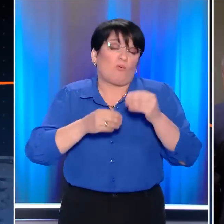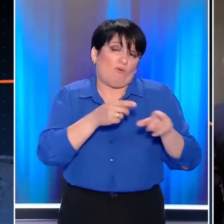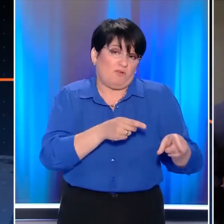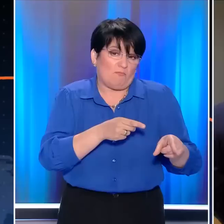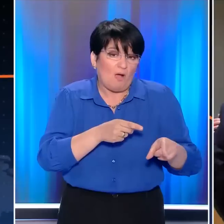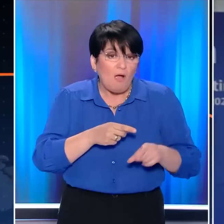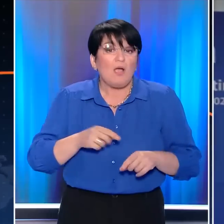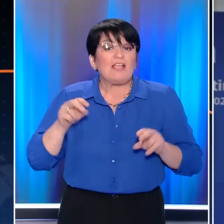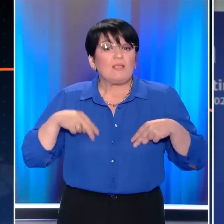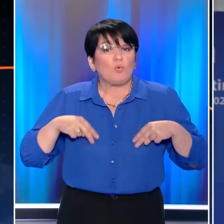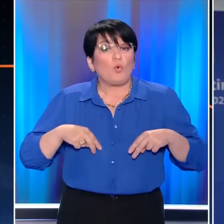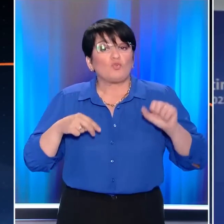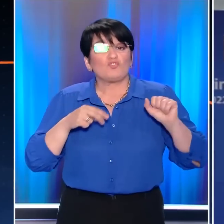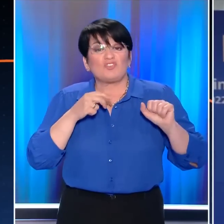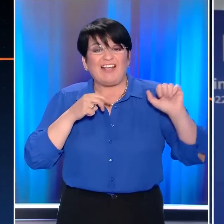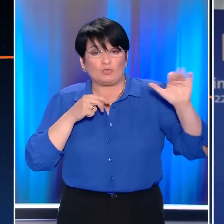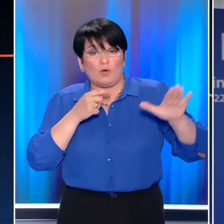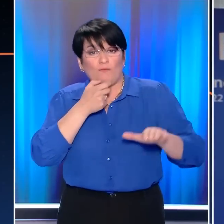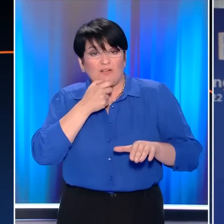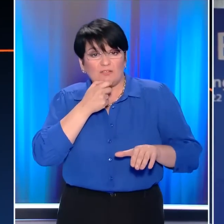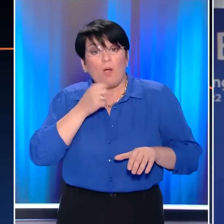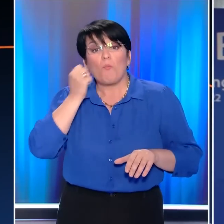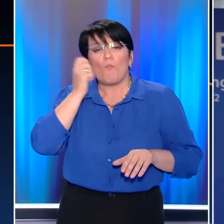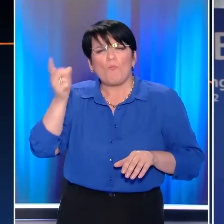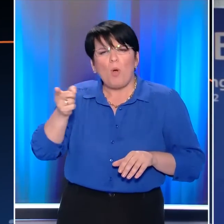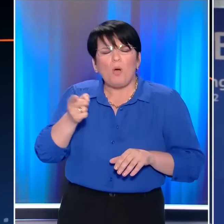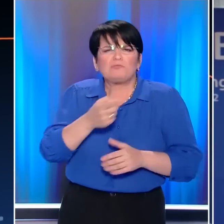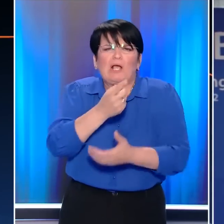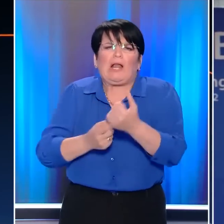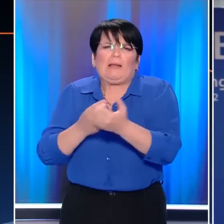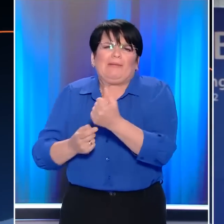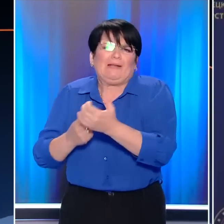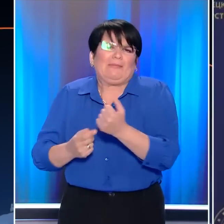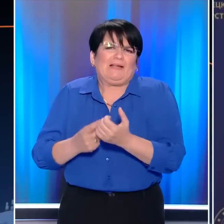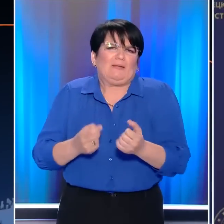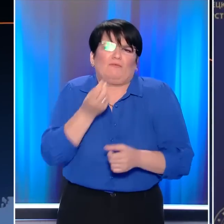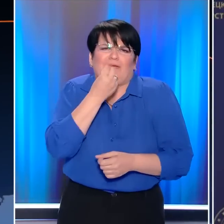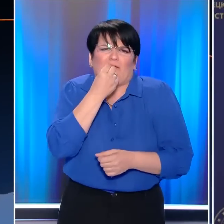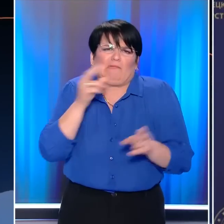Εξωτερικών της Βρετανίας, Λίστρα, στεπιμένει πως η Μόσχα δημιουργεί έλλειψη τροφίμων ως όπλο.